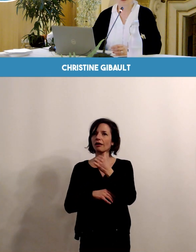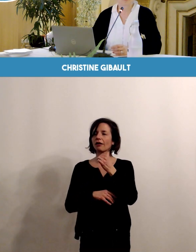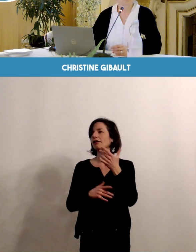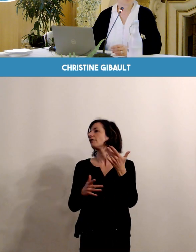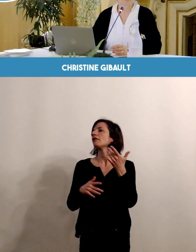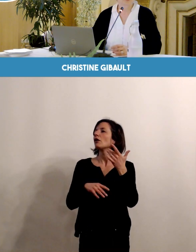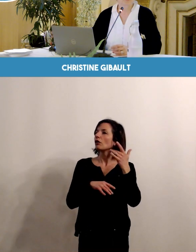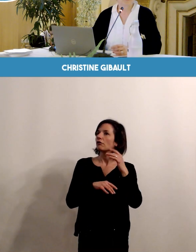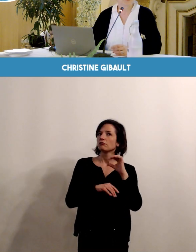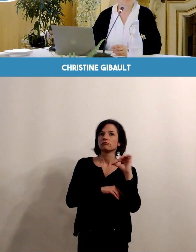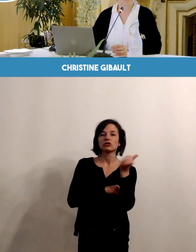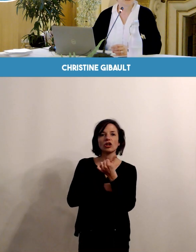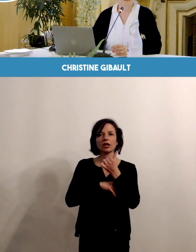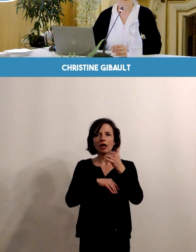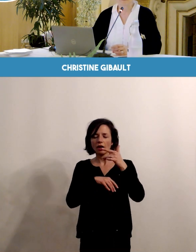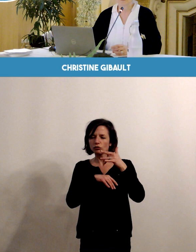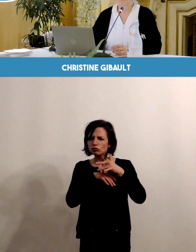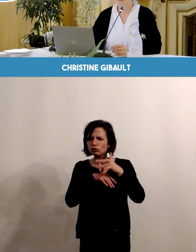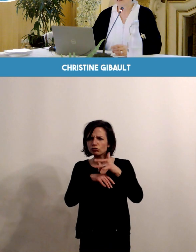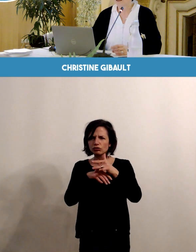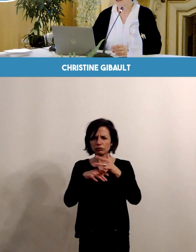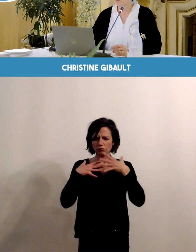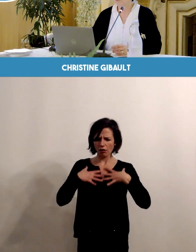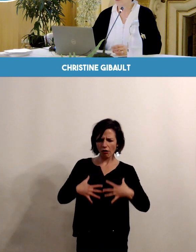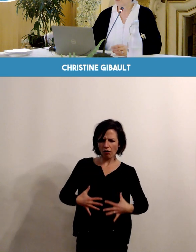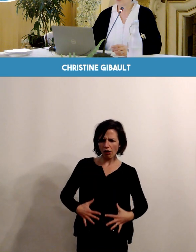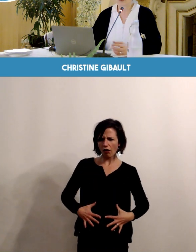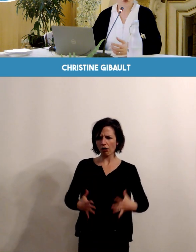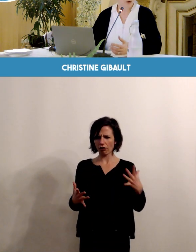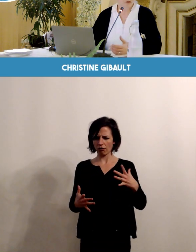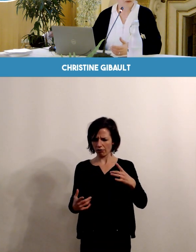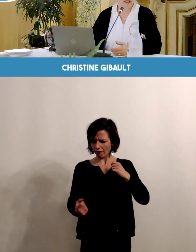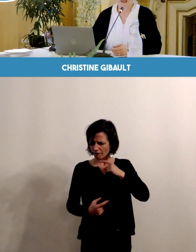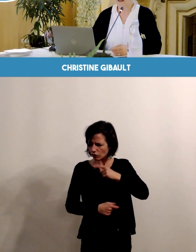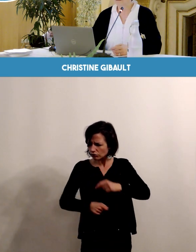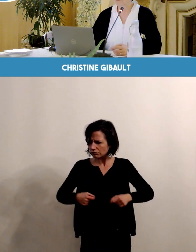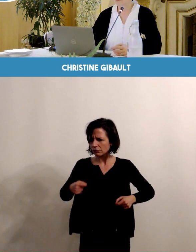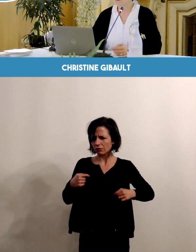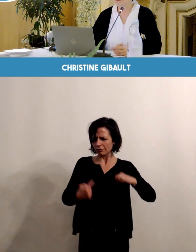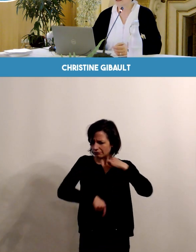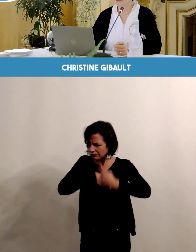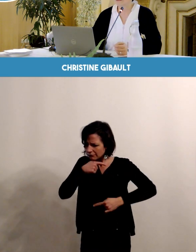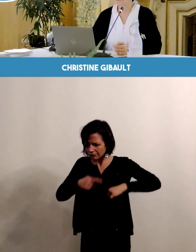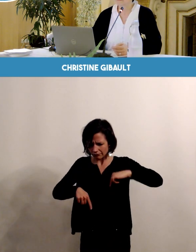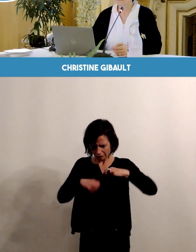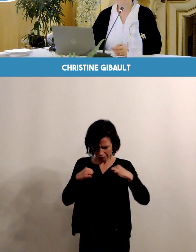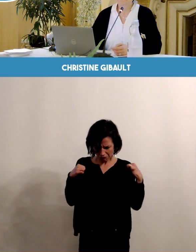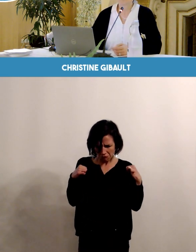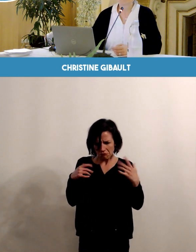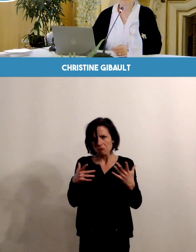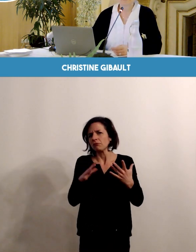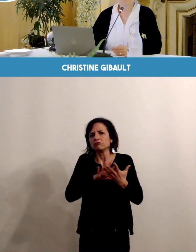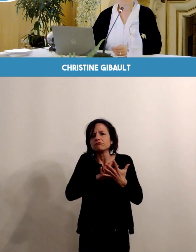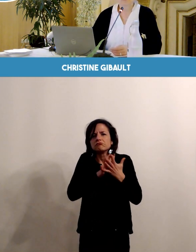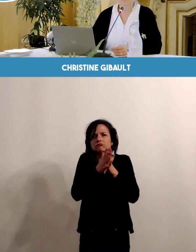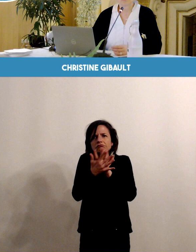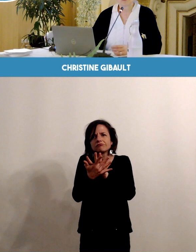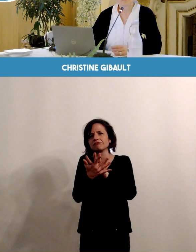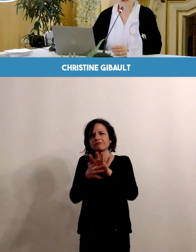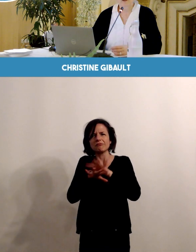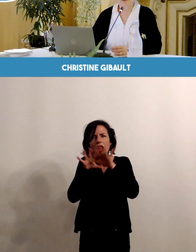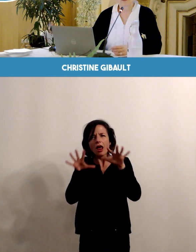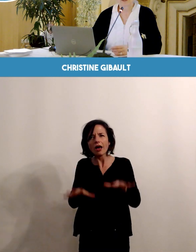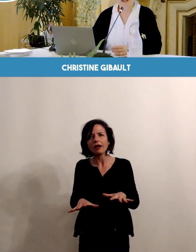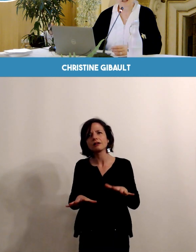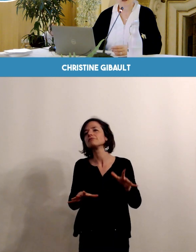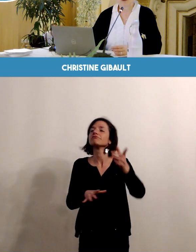nombreux changements physiologiques et de nombreux changements physiques, comme vous le savez. Et aussi c'est une